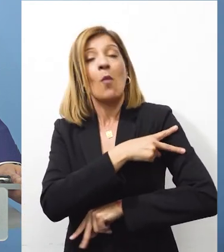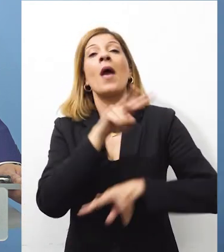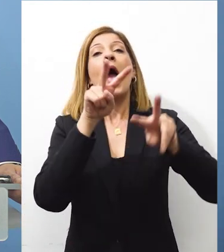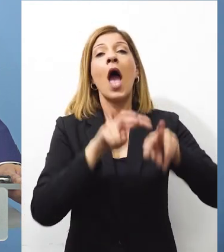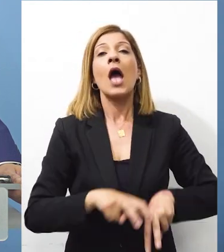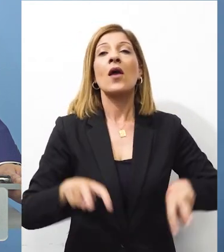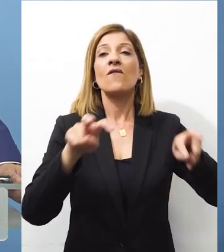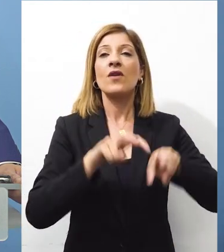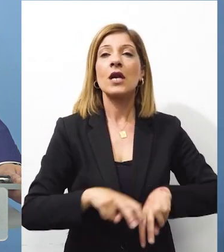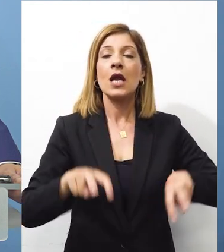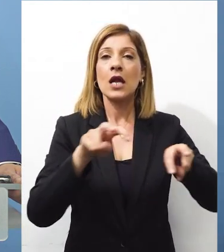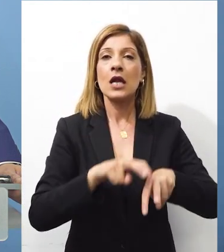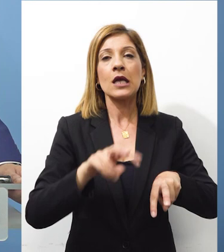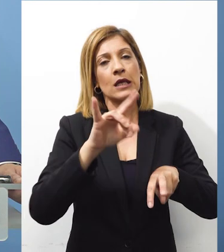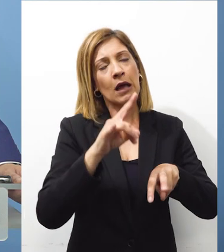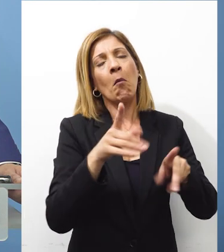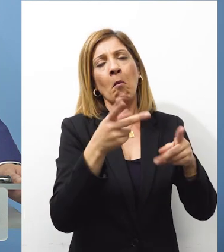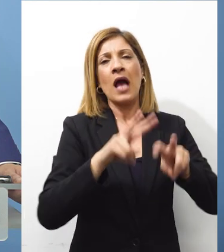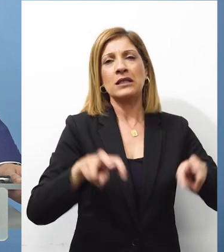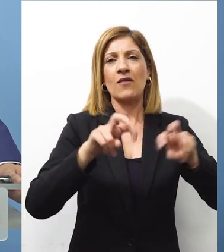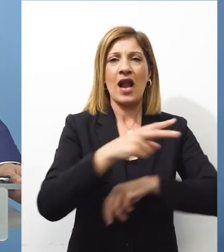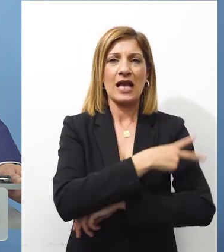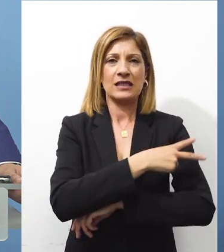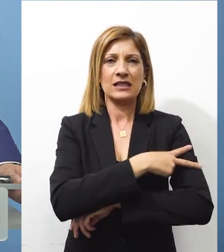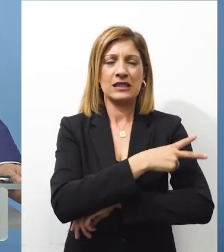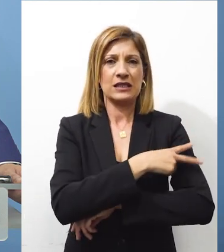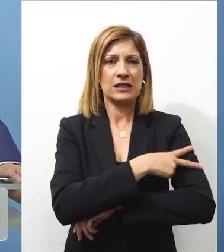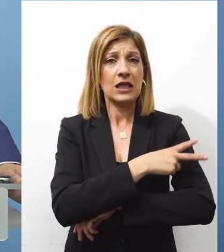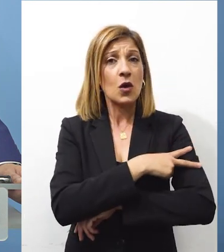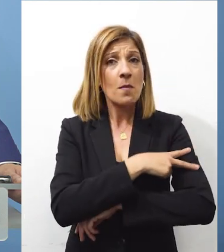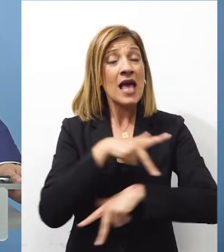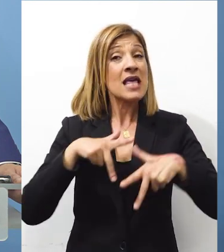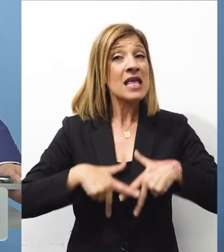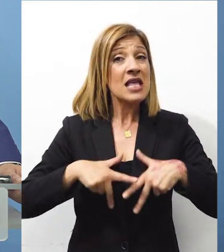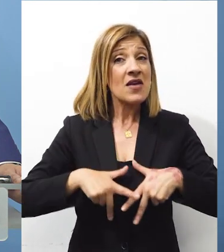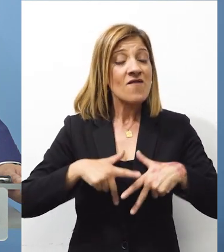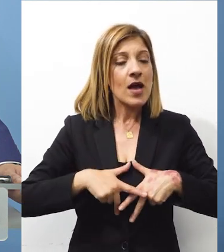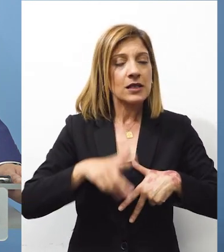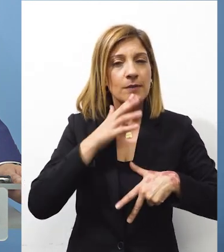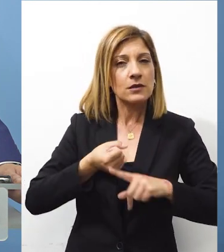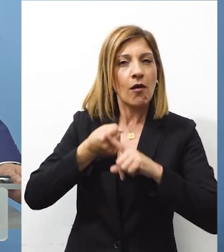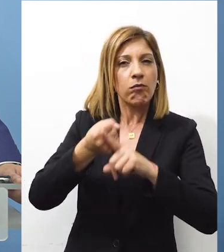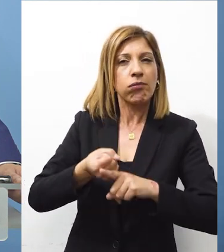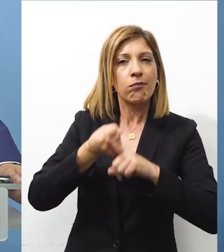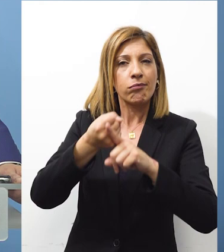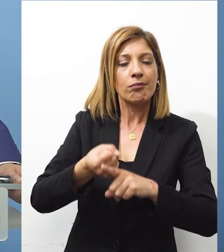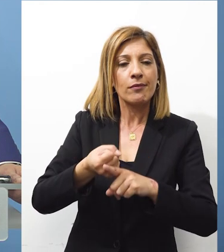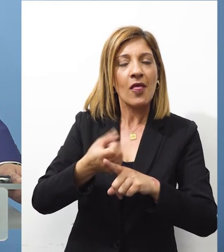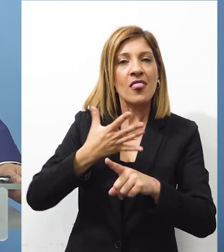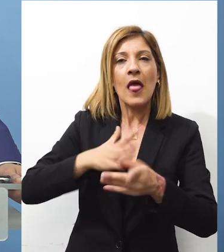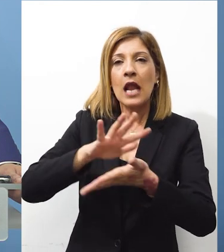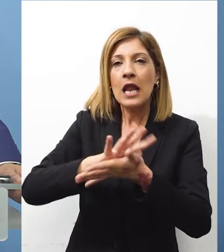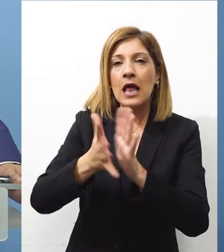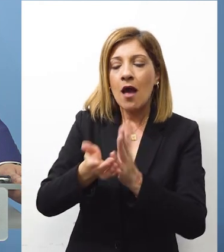ή με τις ασυνομικές έρευνες να απαλλαγεί από τυχόν